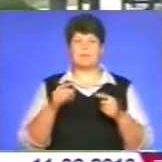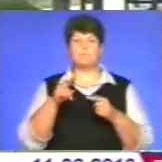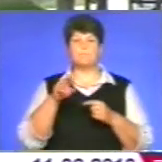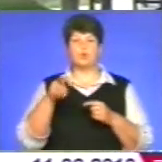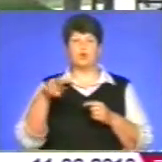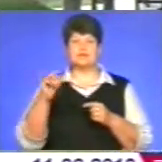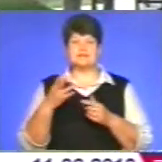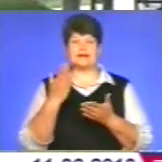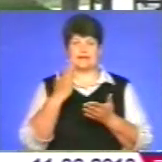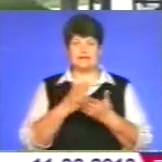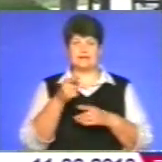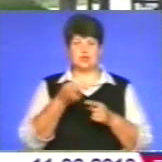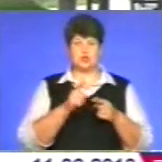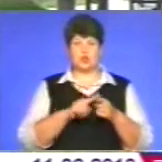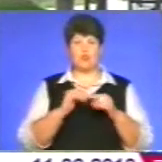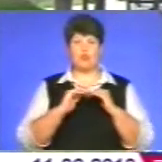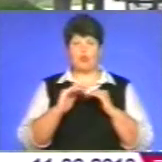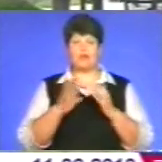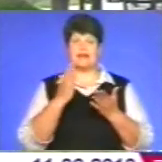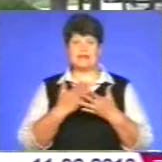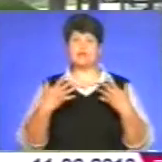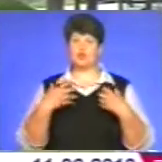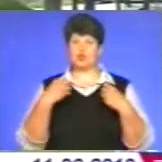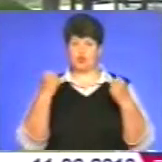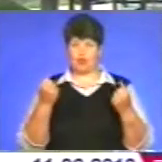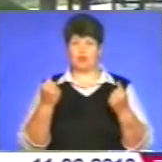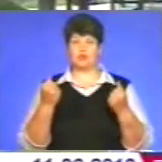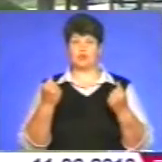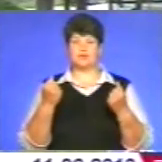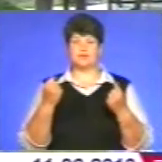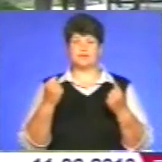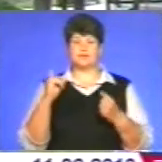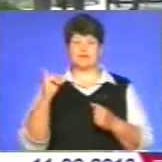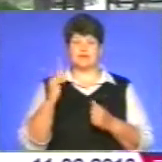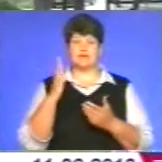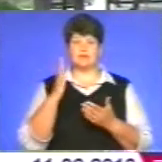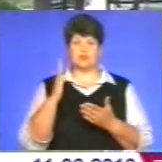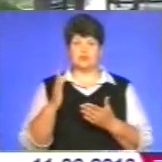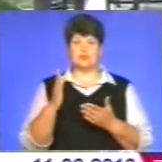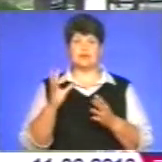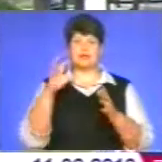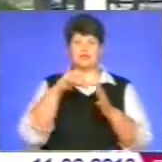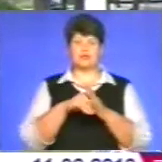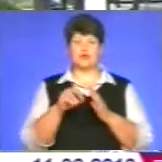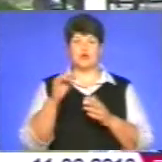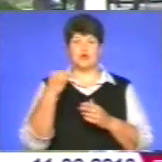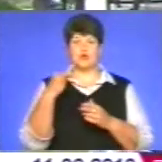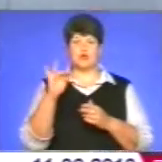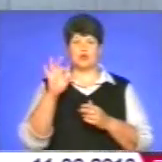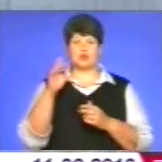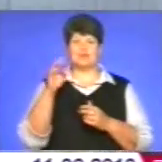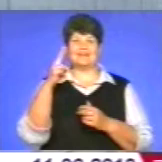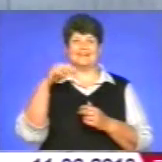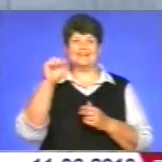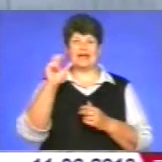яка є на цьому полі, вона є досить здоровою, і вона піде як наповнювач для йогуртів компанії «Данон».